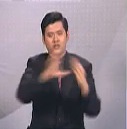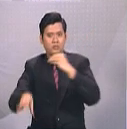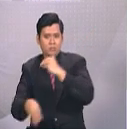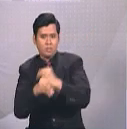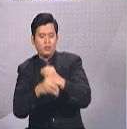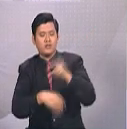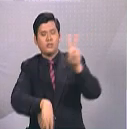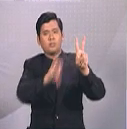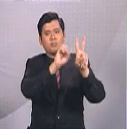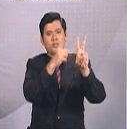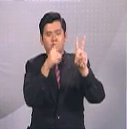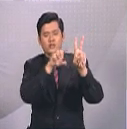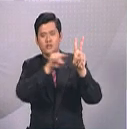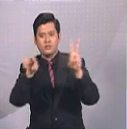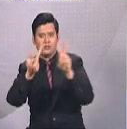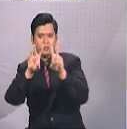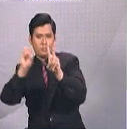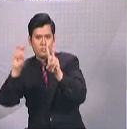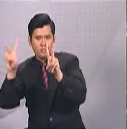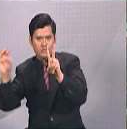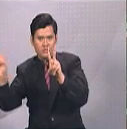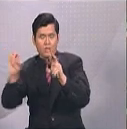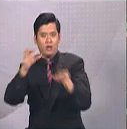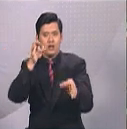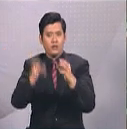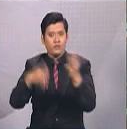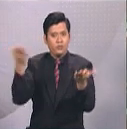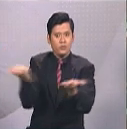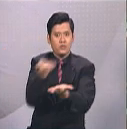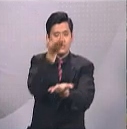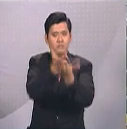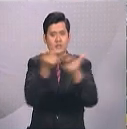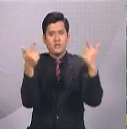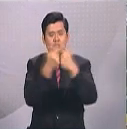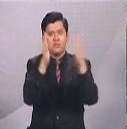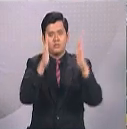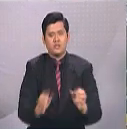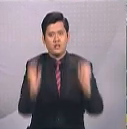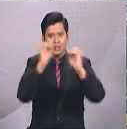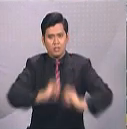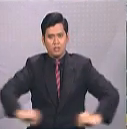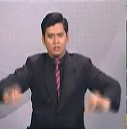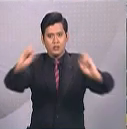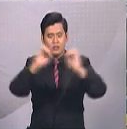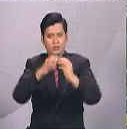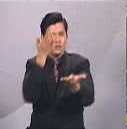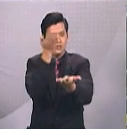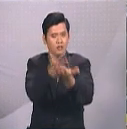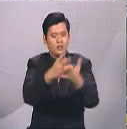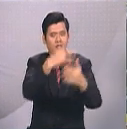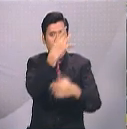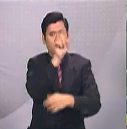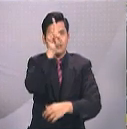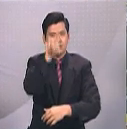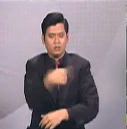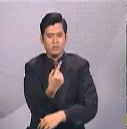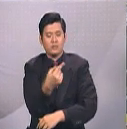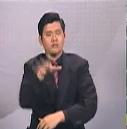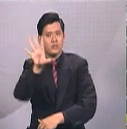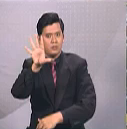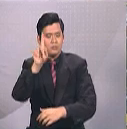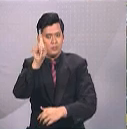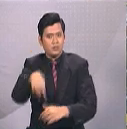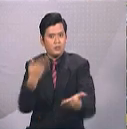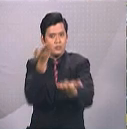2020. Ya, jika usul pembangkang tidak dibahaskan pada Sidang 18 Mei ini, ia perlu dikemukakan sekali